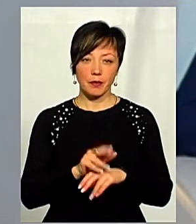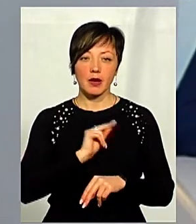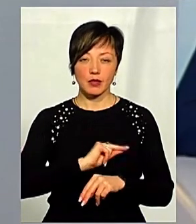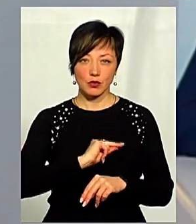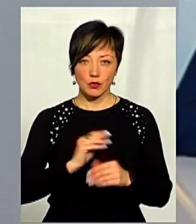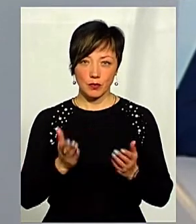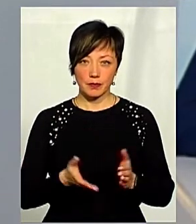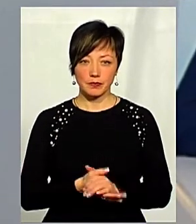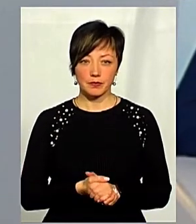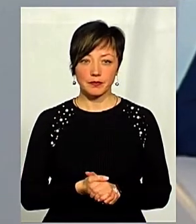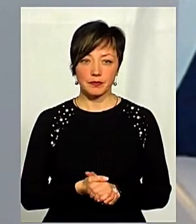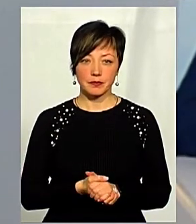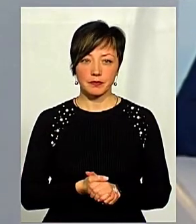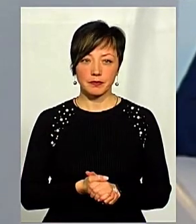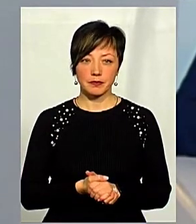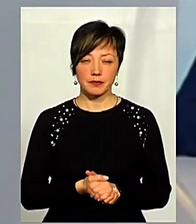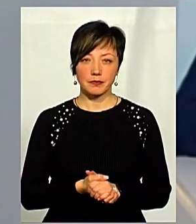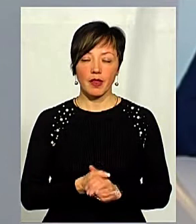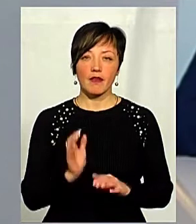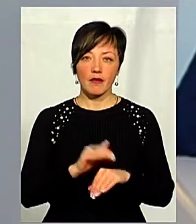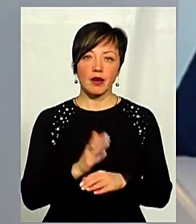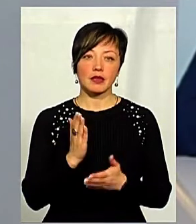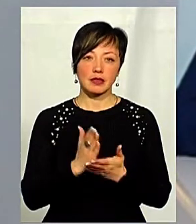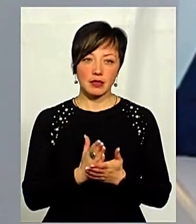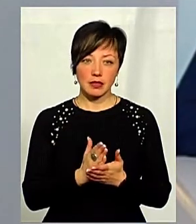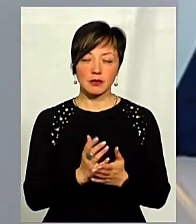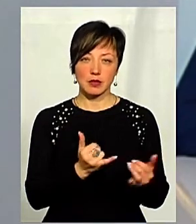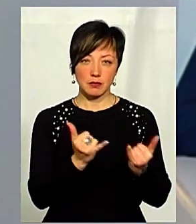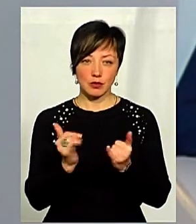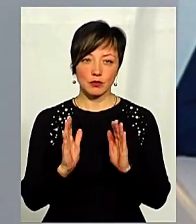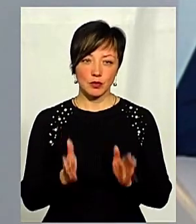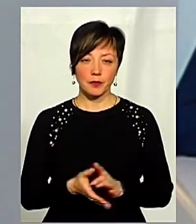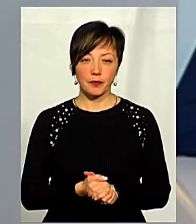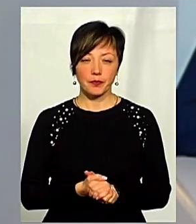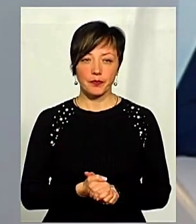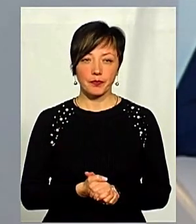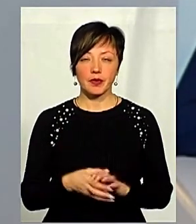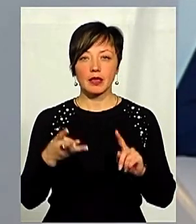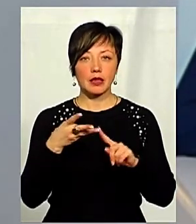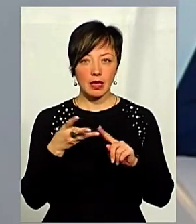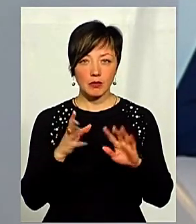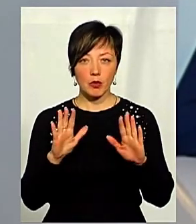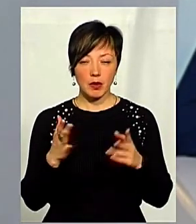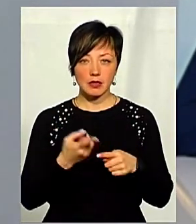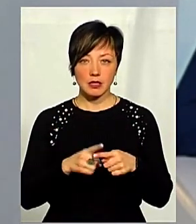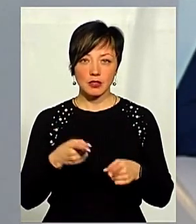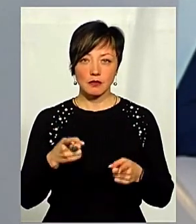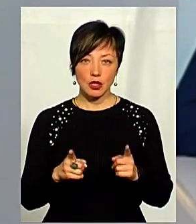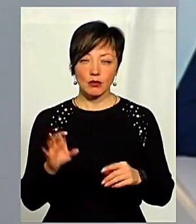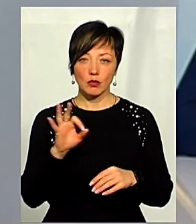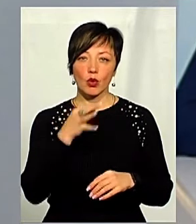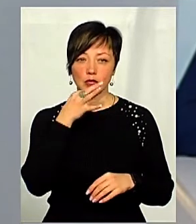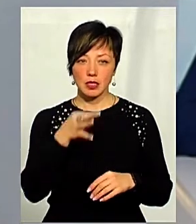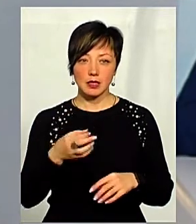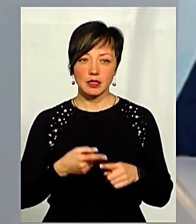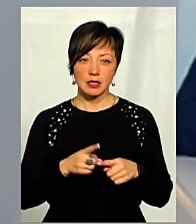там працює. Всі амбулаторії, це факт є, тобто там є забезпечность. І третій момент, це, звичайно, от саме, про який я